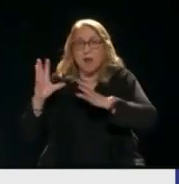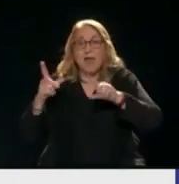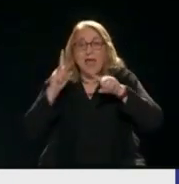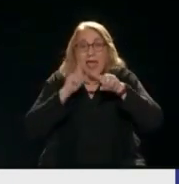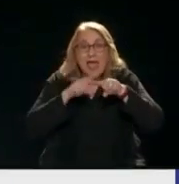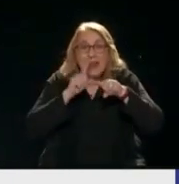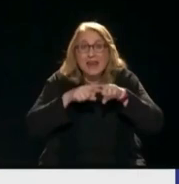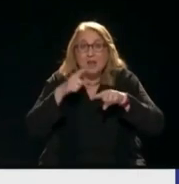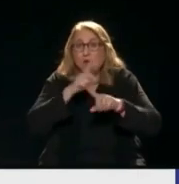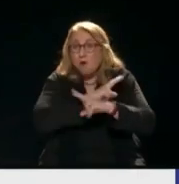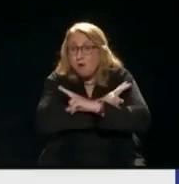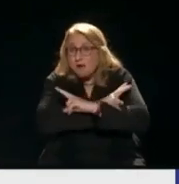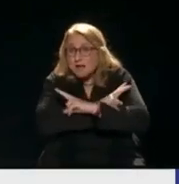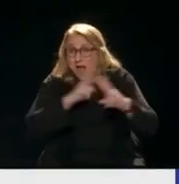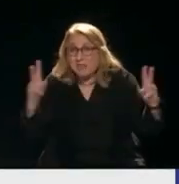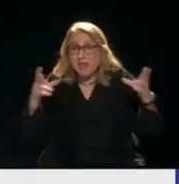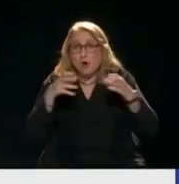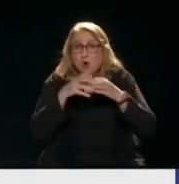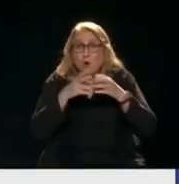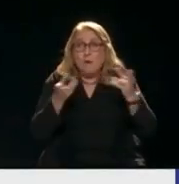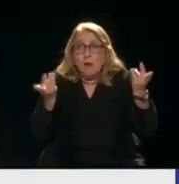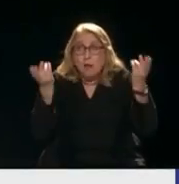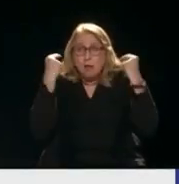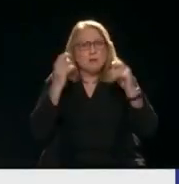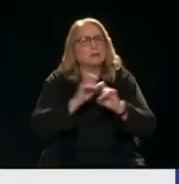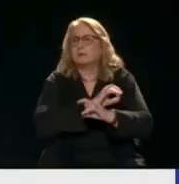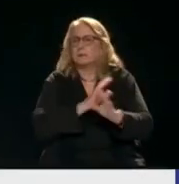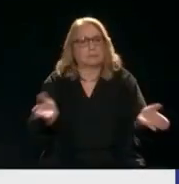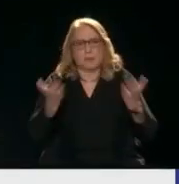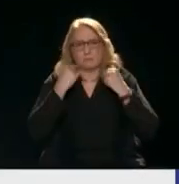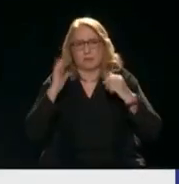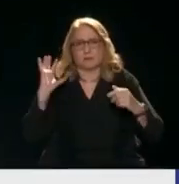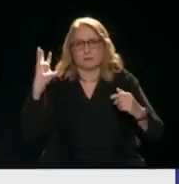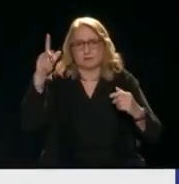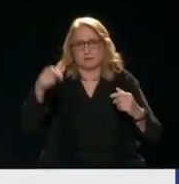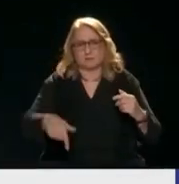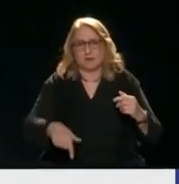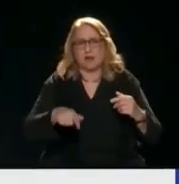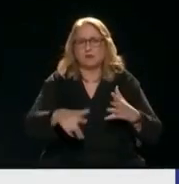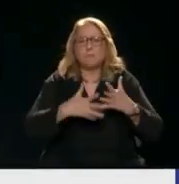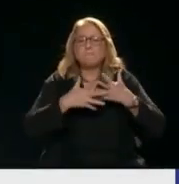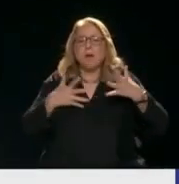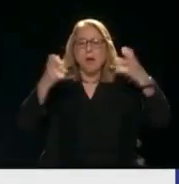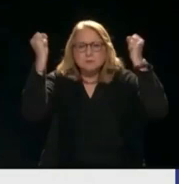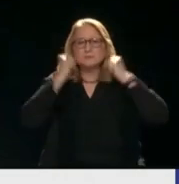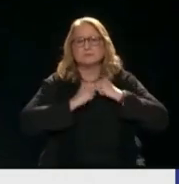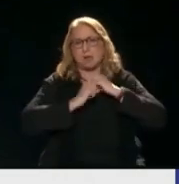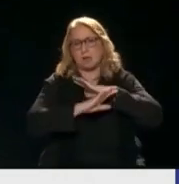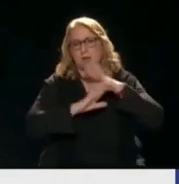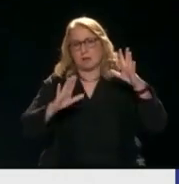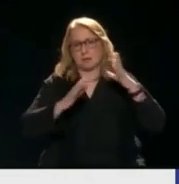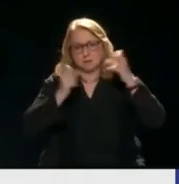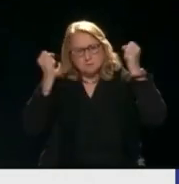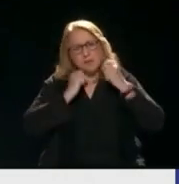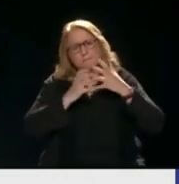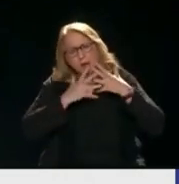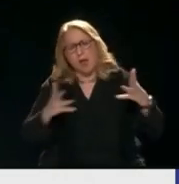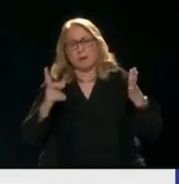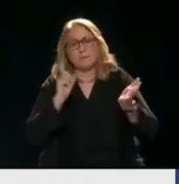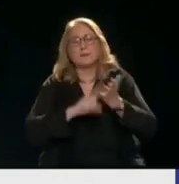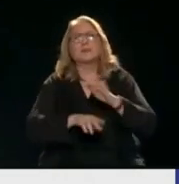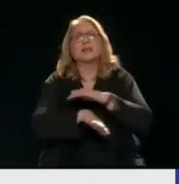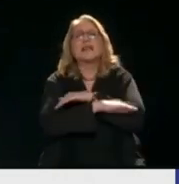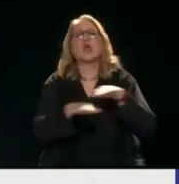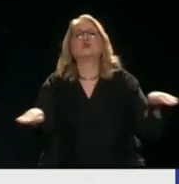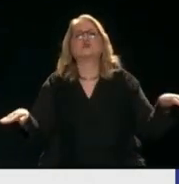τεράστια ζημιά Από τότε μέχρι σήμερα Σήμερα πρέπει να θυμηθούν όλοι Ότι πρέπει να λήξει αυτή η διαδικασία Και να πάμε σε μια πραγματική δημοκρατία